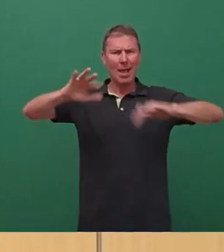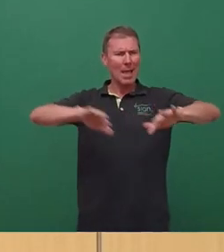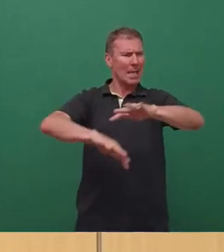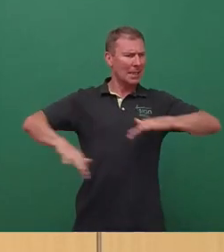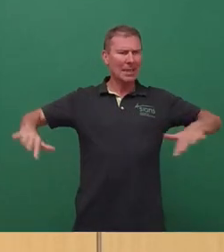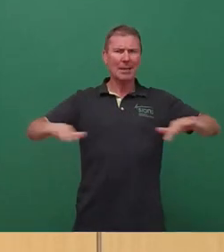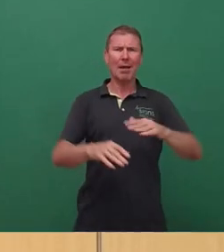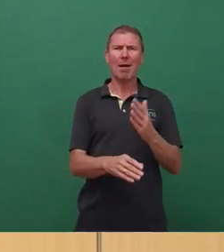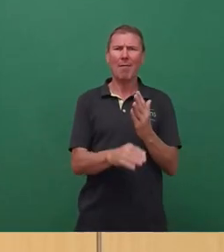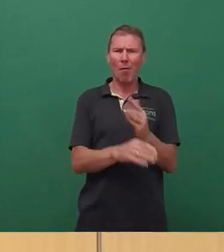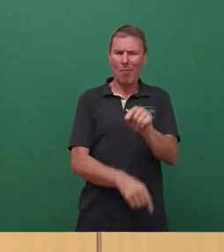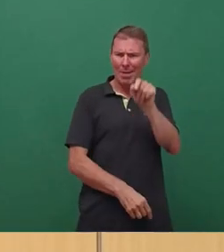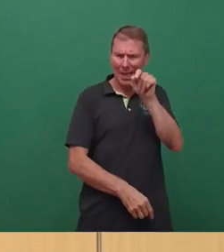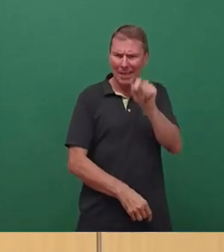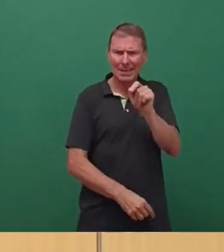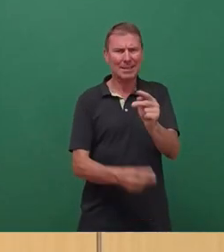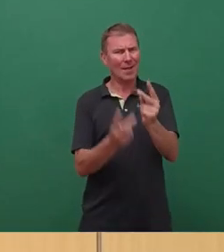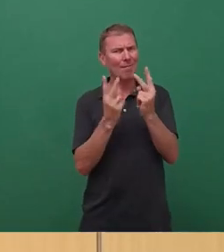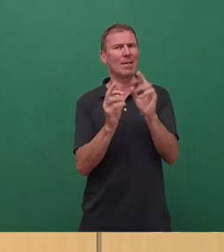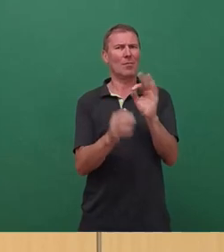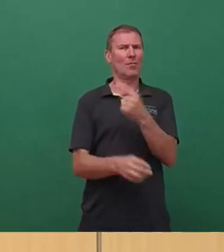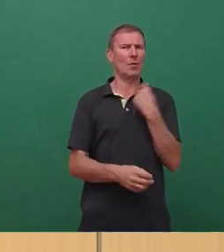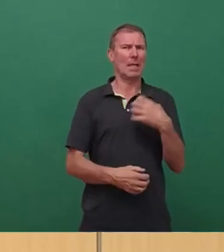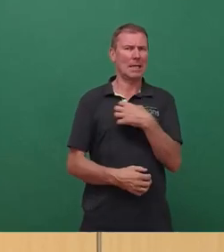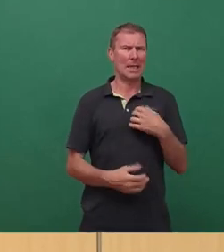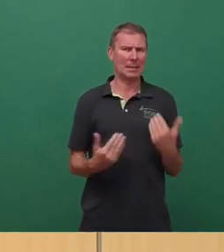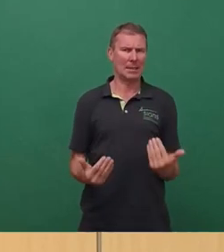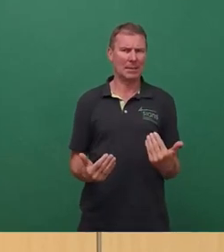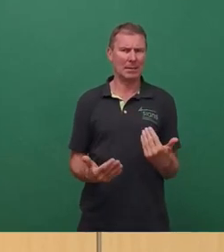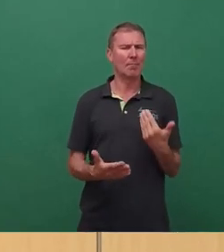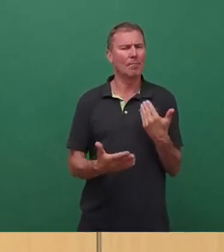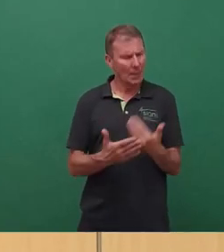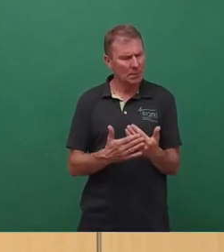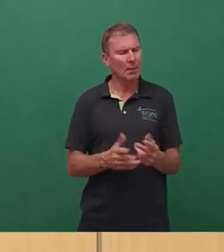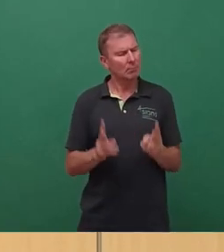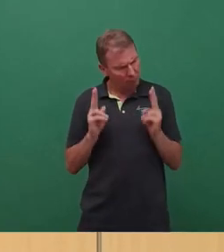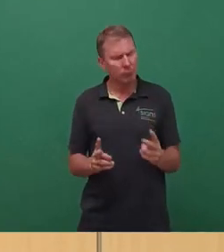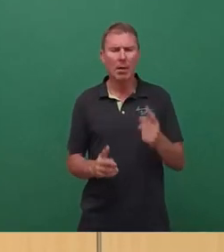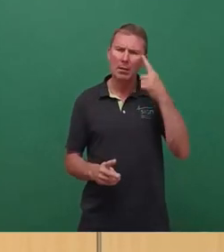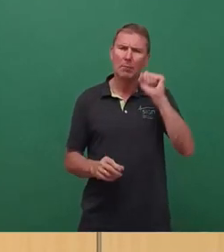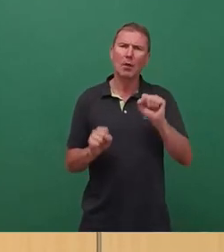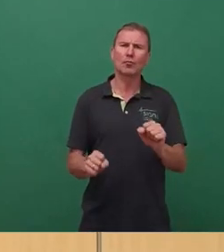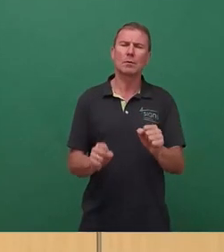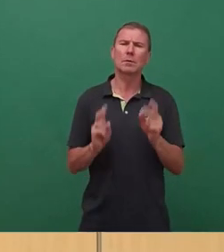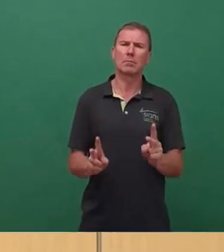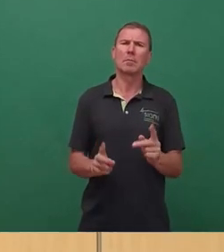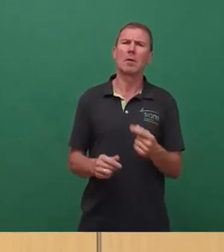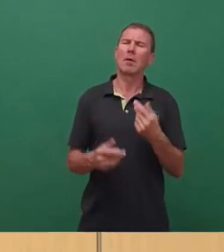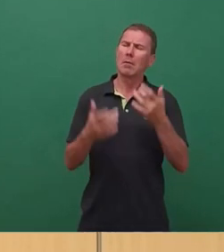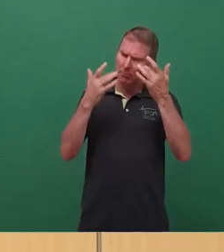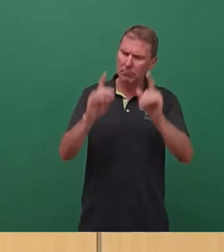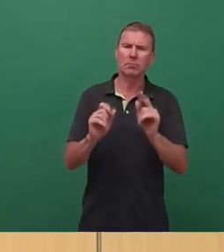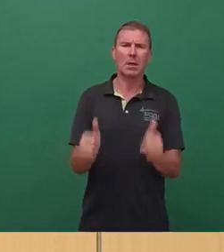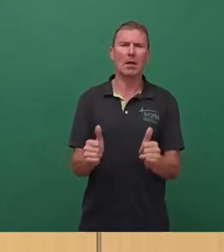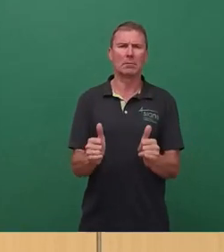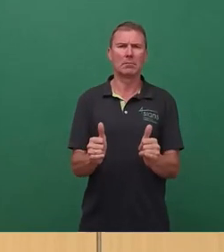das wichtig ist und deswegen konsequenterweise Denkmalschutz genießt. Und es